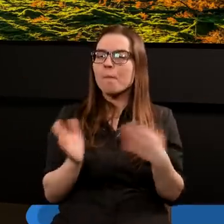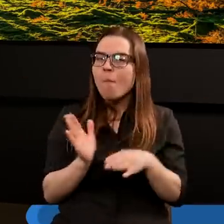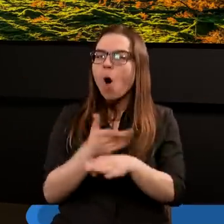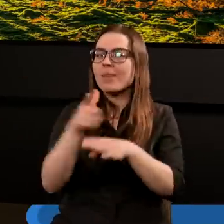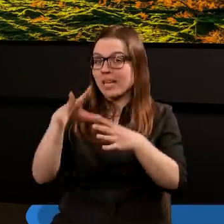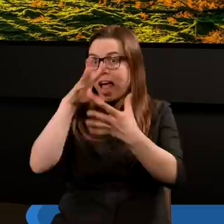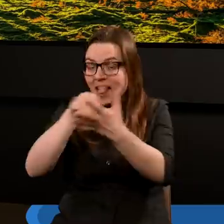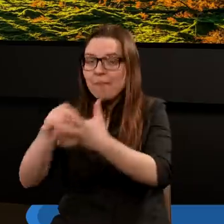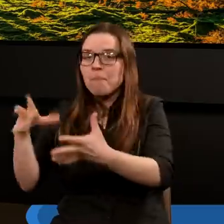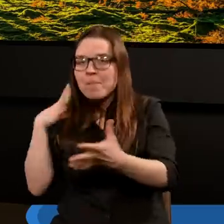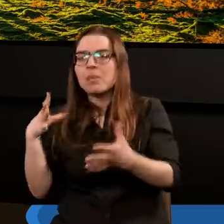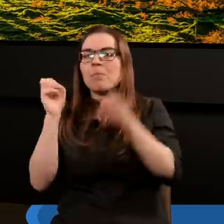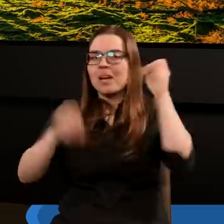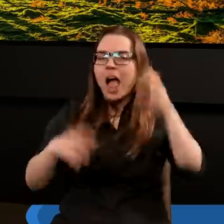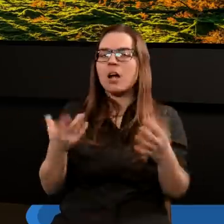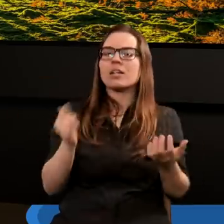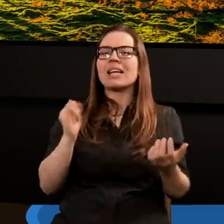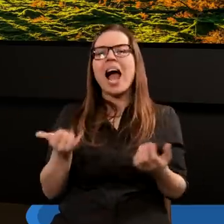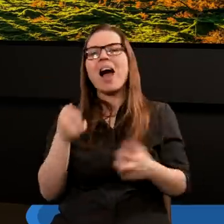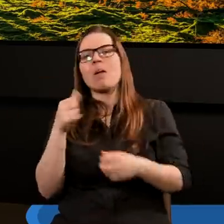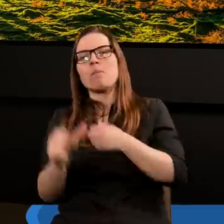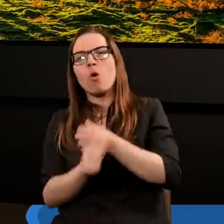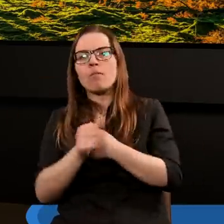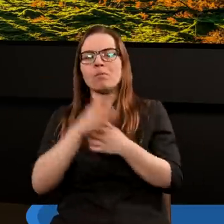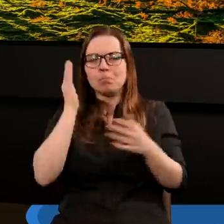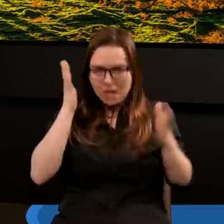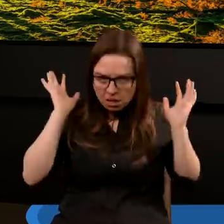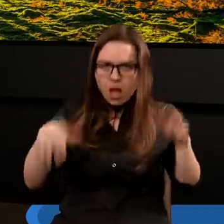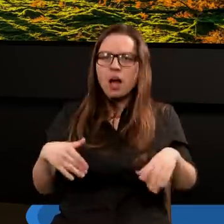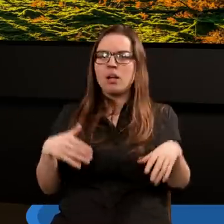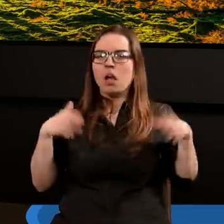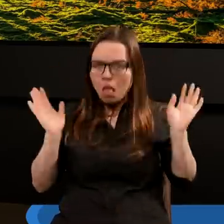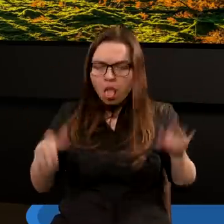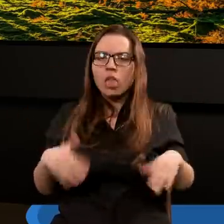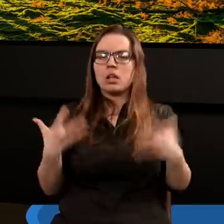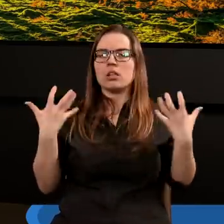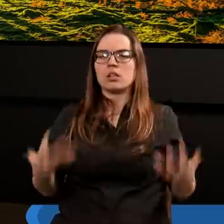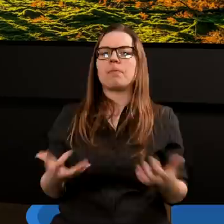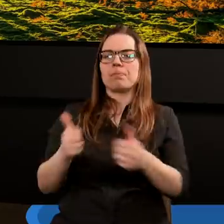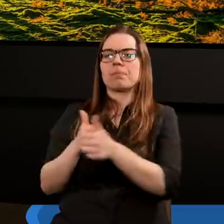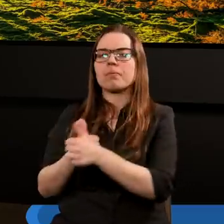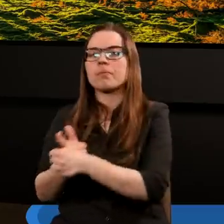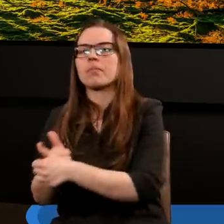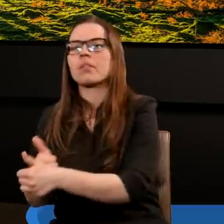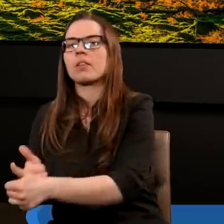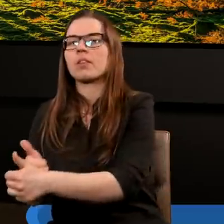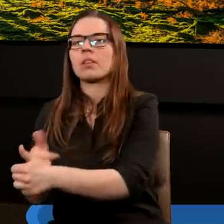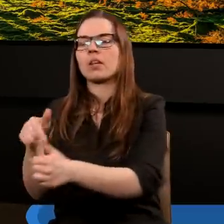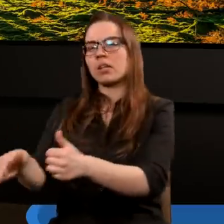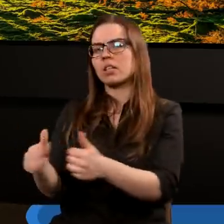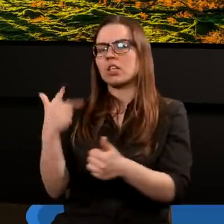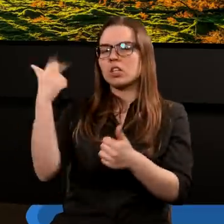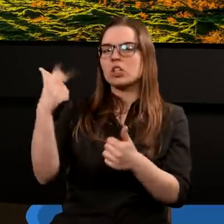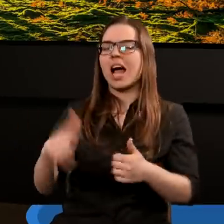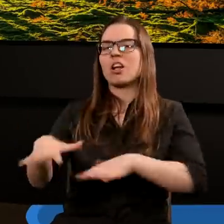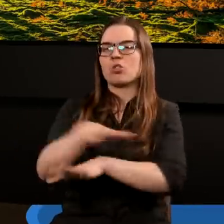doświadczą tych plag, to z jakiegoś powodu będą chcieli iść za głosem tych trzech